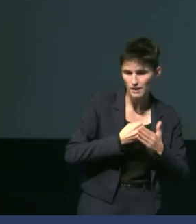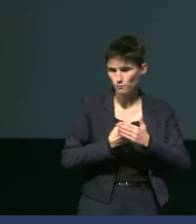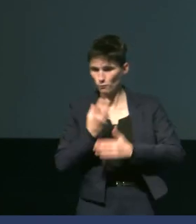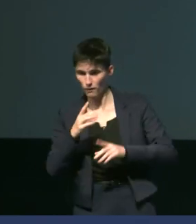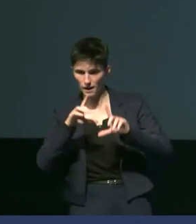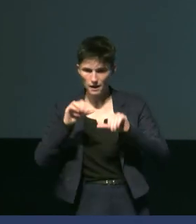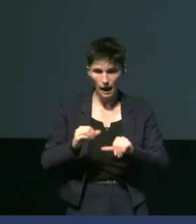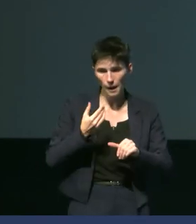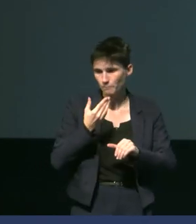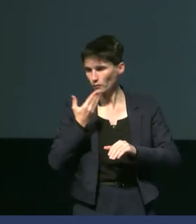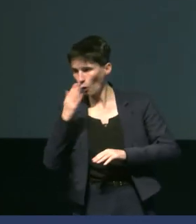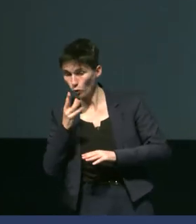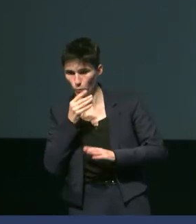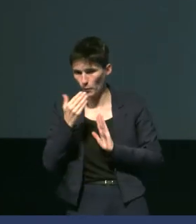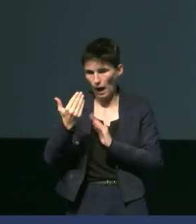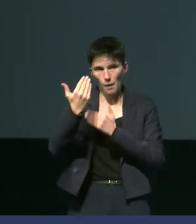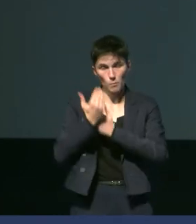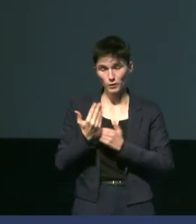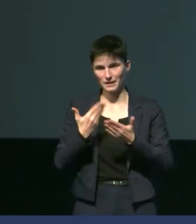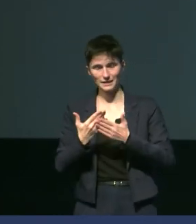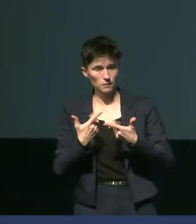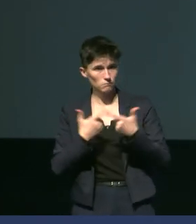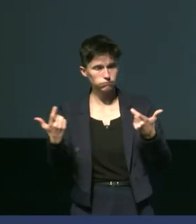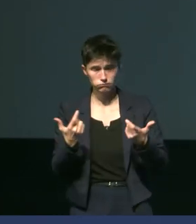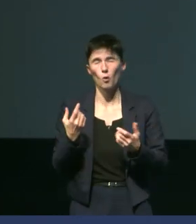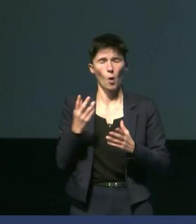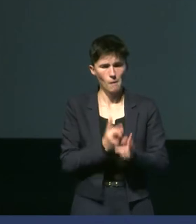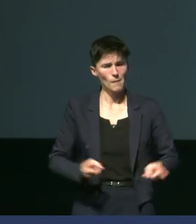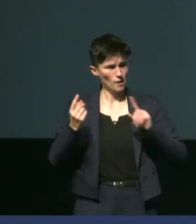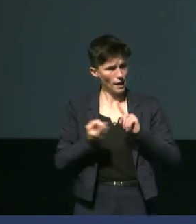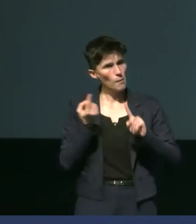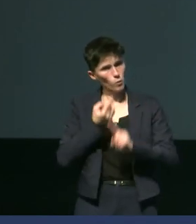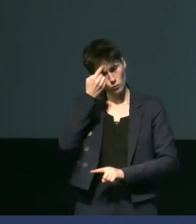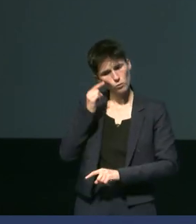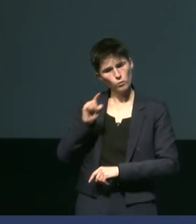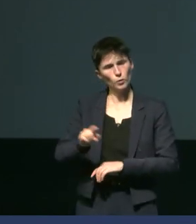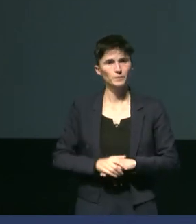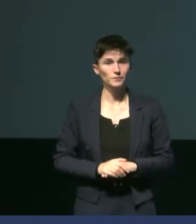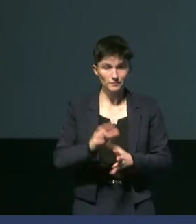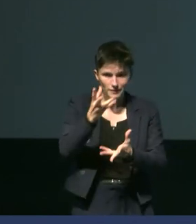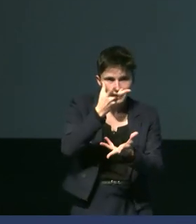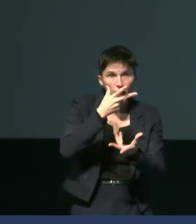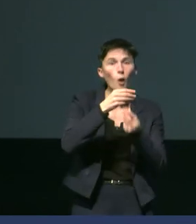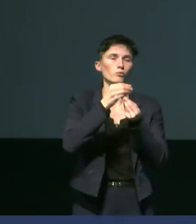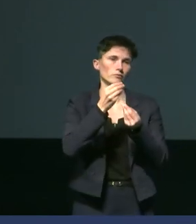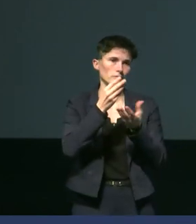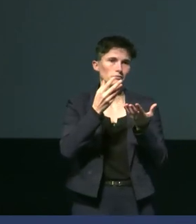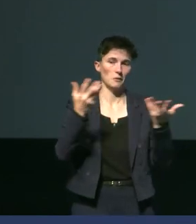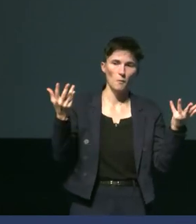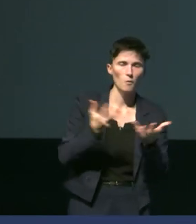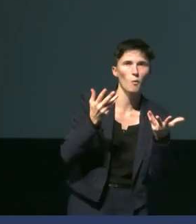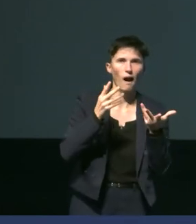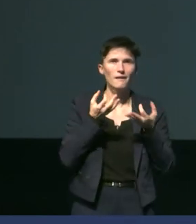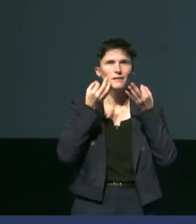isolantes. C'est vraiment une période critique pour eux et là-dessus, on va rajouter le dérèglement climatique. On va